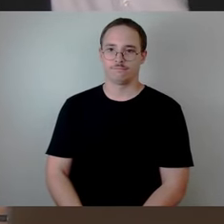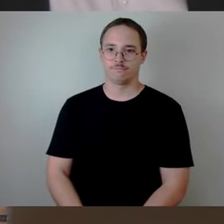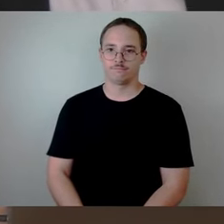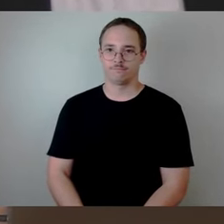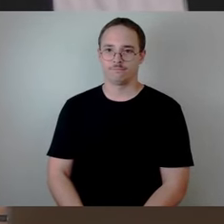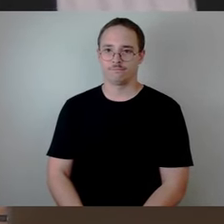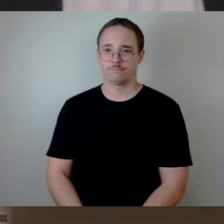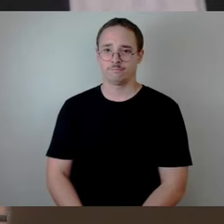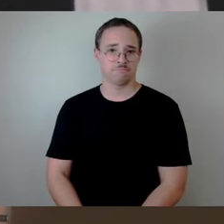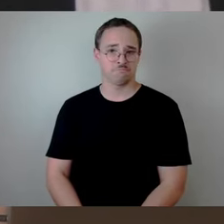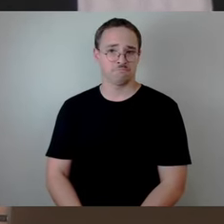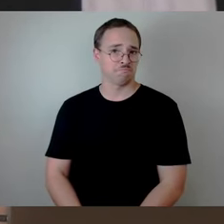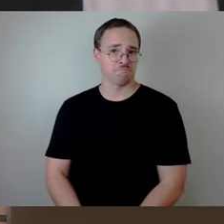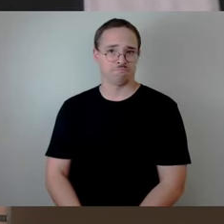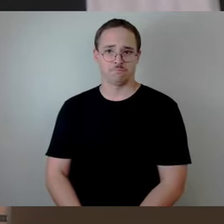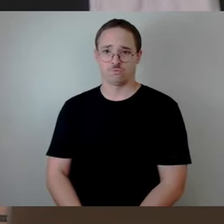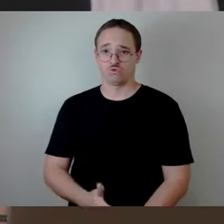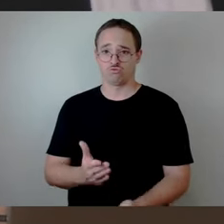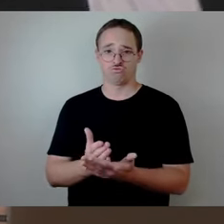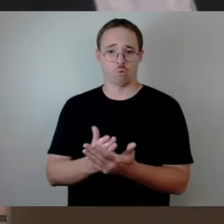Schon im Feierabend.